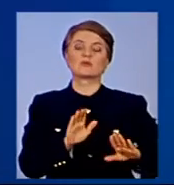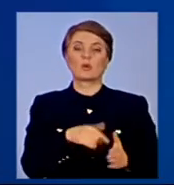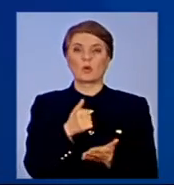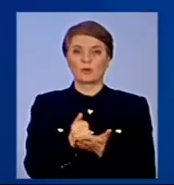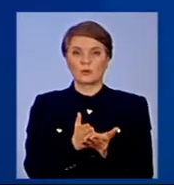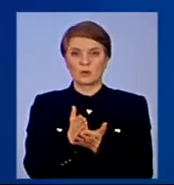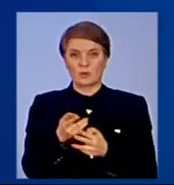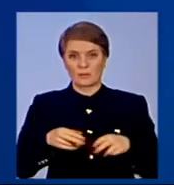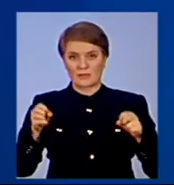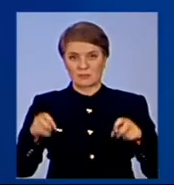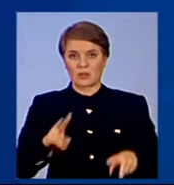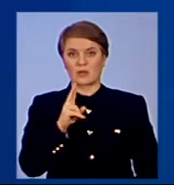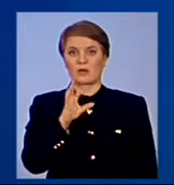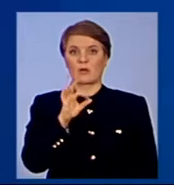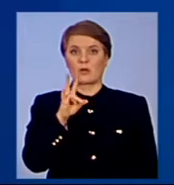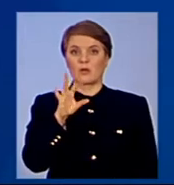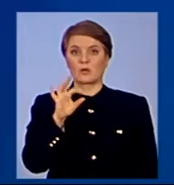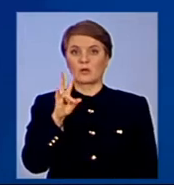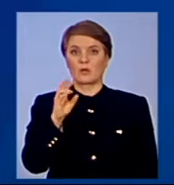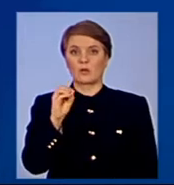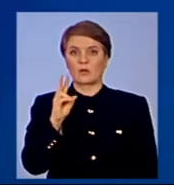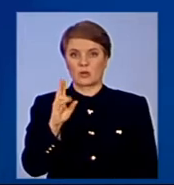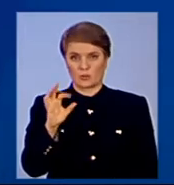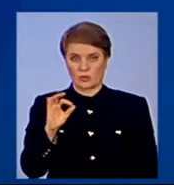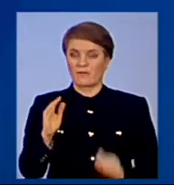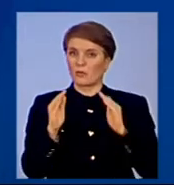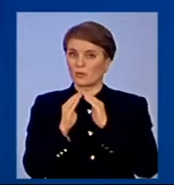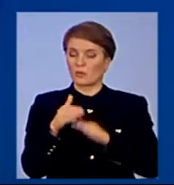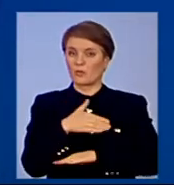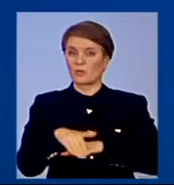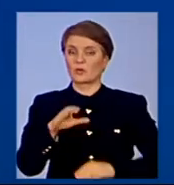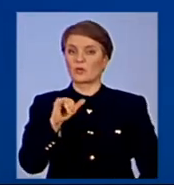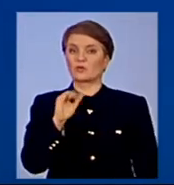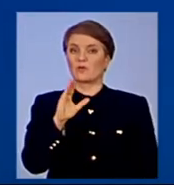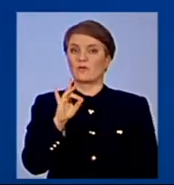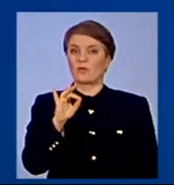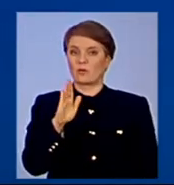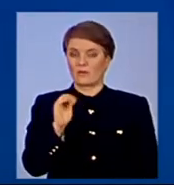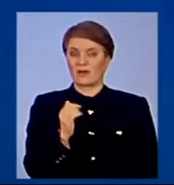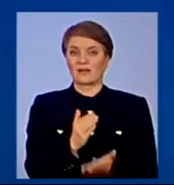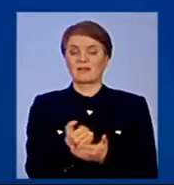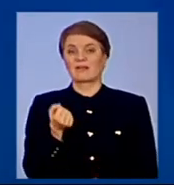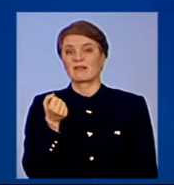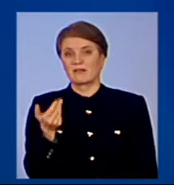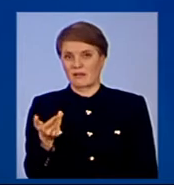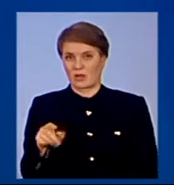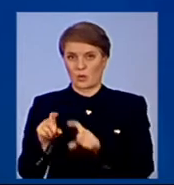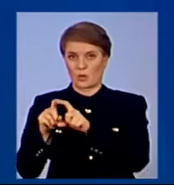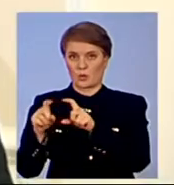безпеки Віктор Кононенко. За його словами, в будівлі на вулиці Суворова, куди влучила граната, розміщено декілька установ.